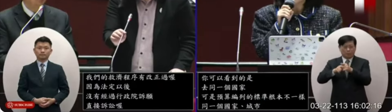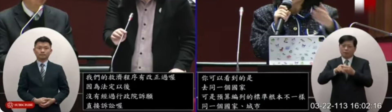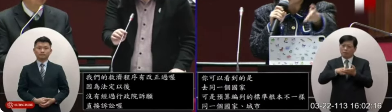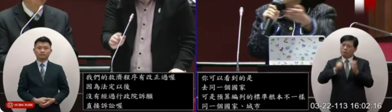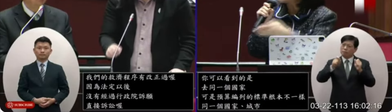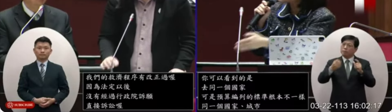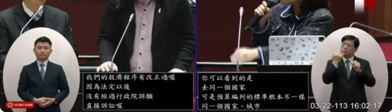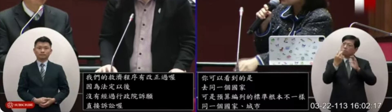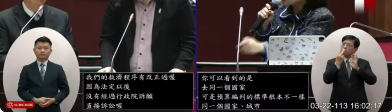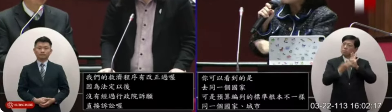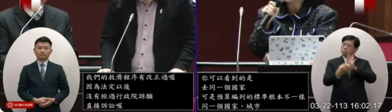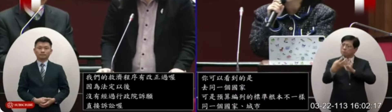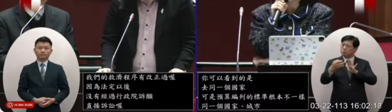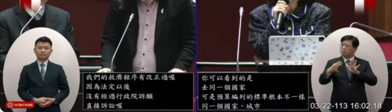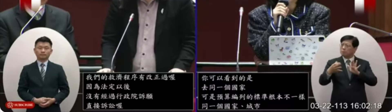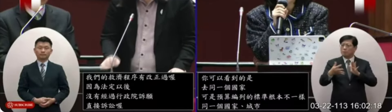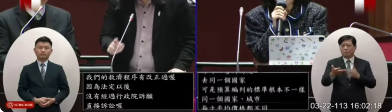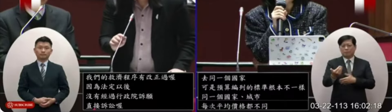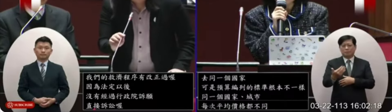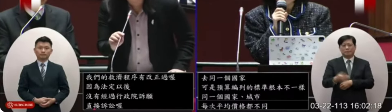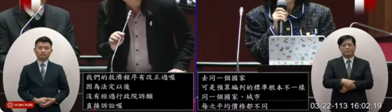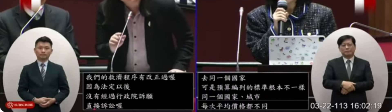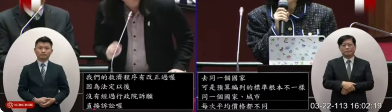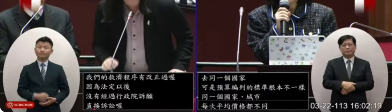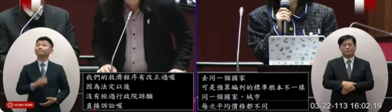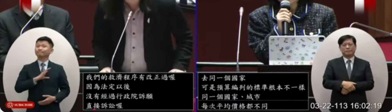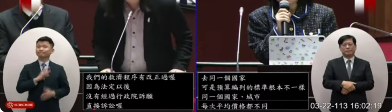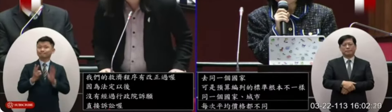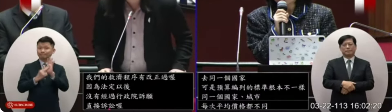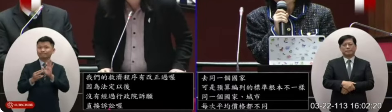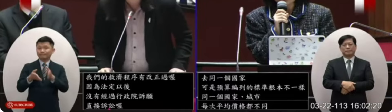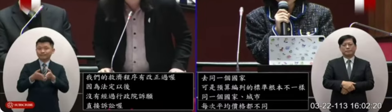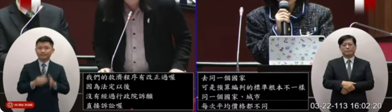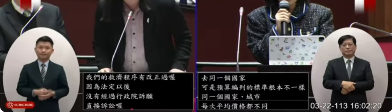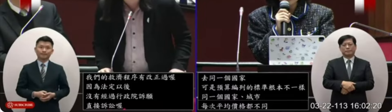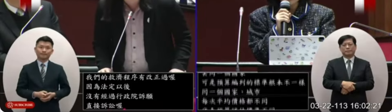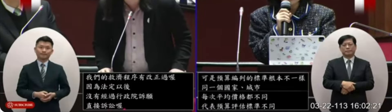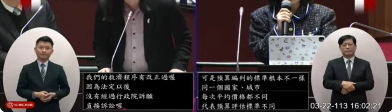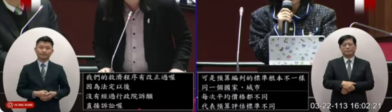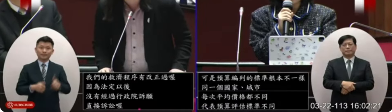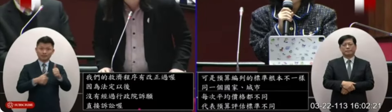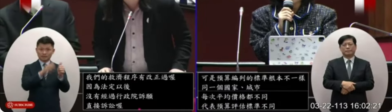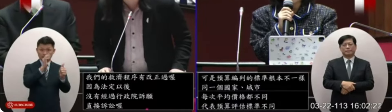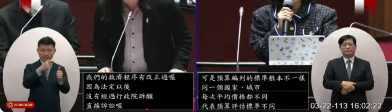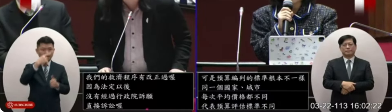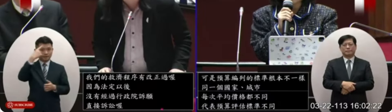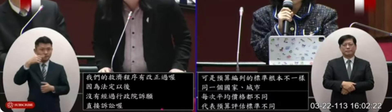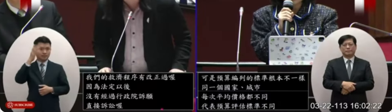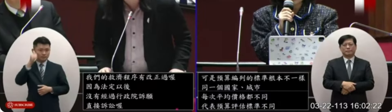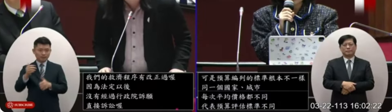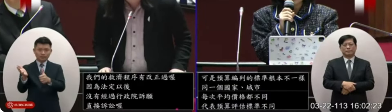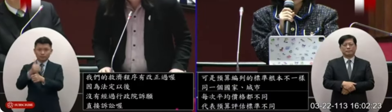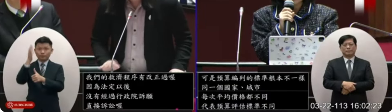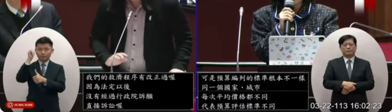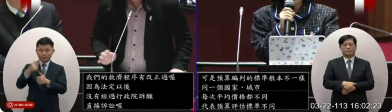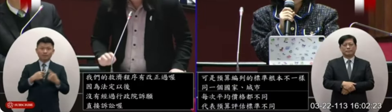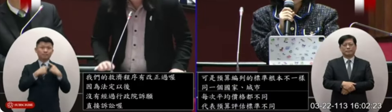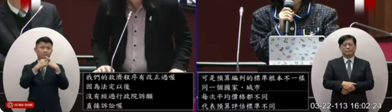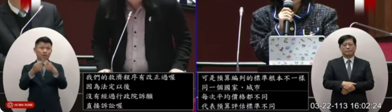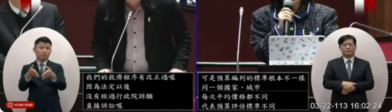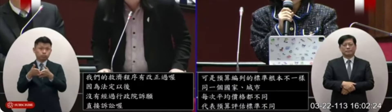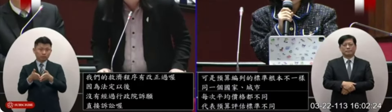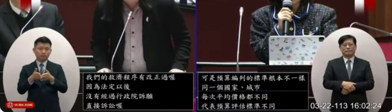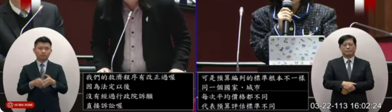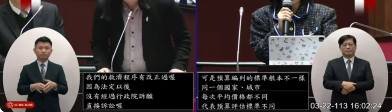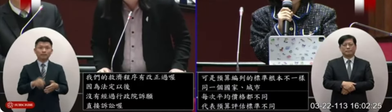是不一樣的可以說明一下為什麼會有這種情況嗎當然因為無論是次長或者司長或者署長出席